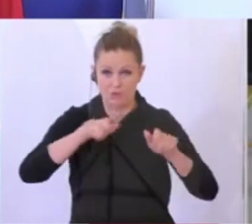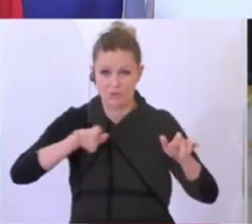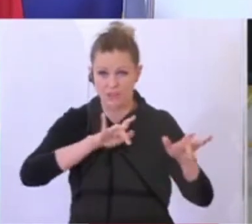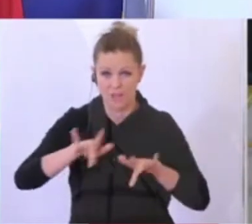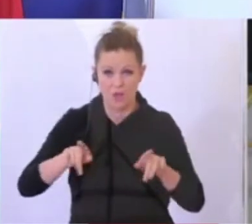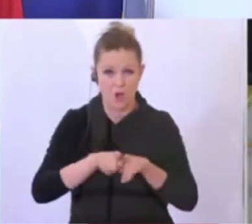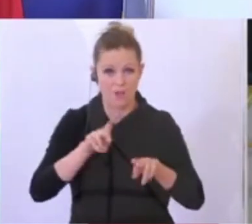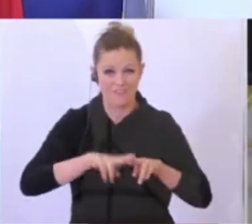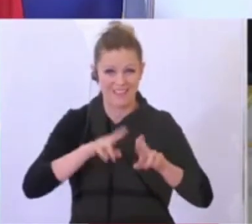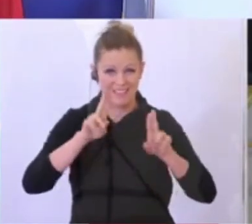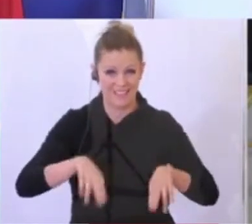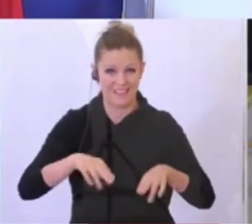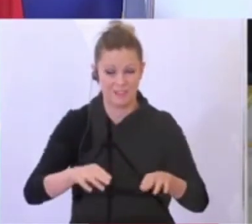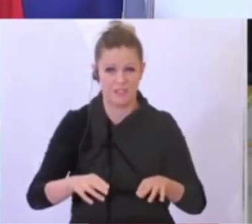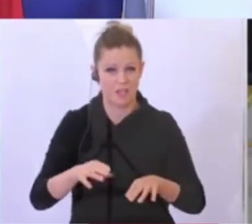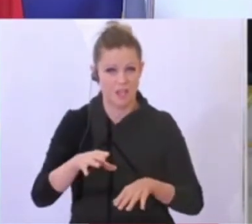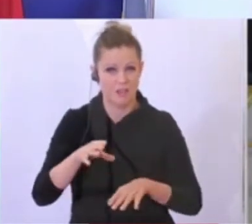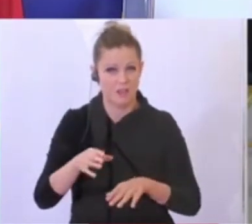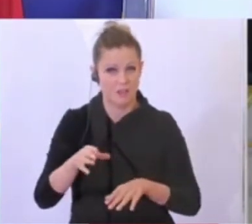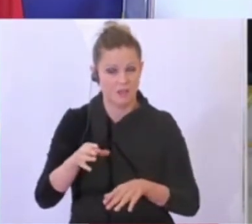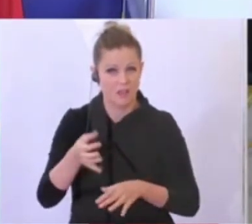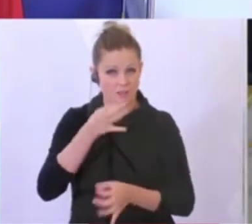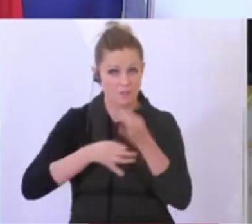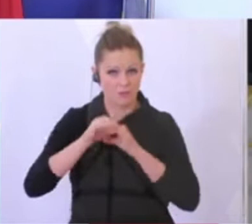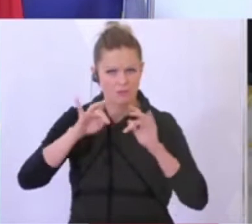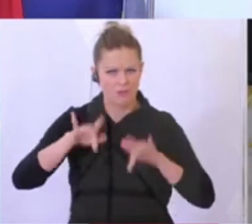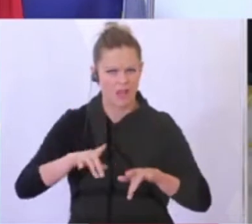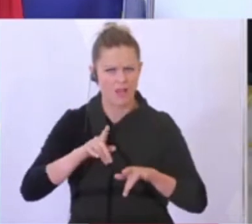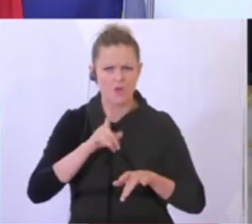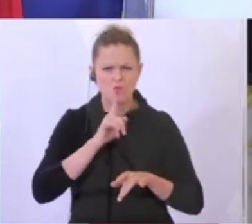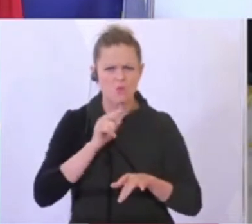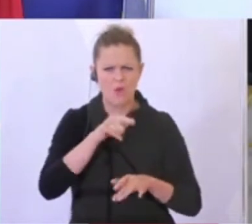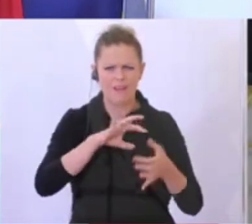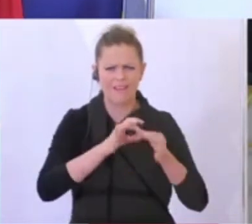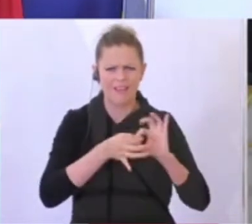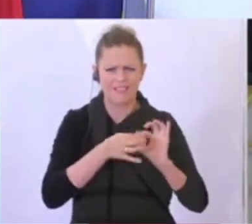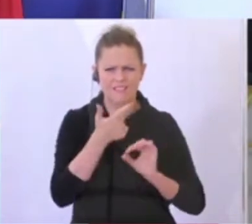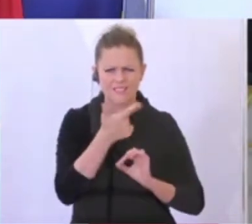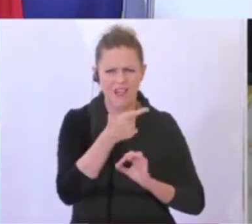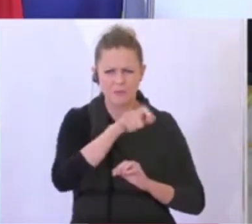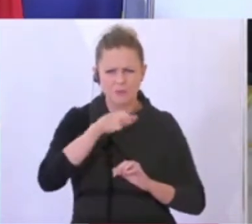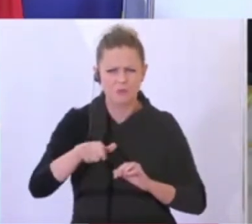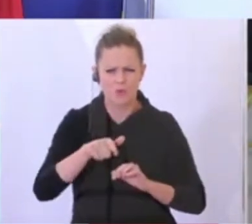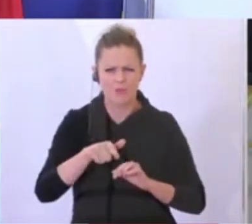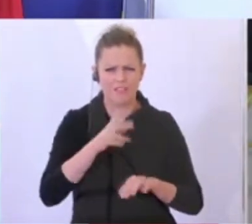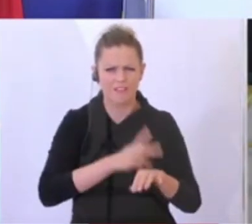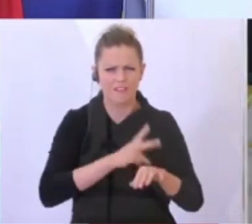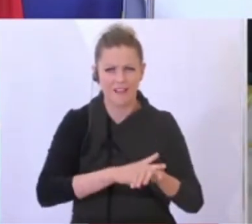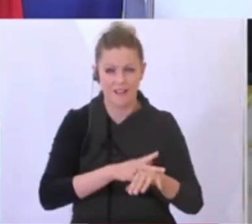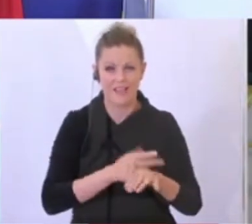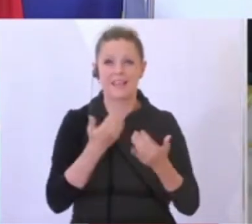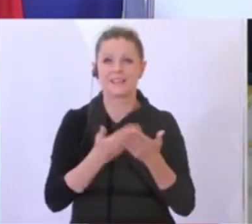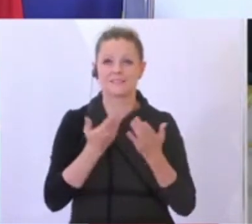wenn ich richtig informiert bin, gibt es überhaupt nur noch zwei Corona-kranke Personen in Kärnten im Moment. Und daher hat der